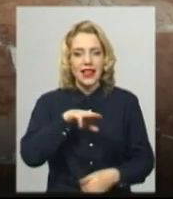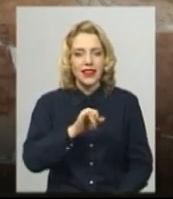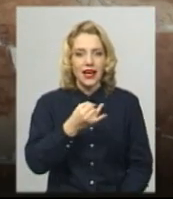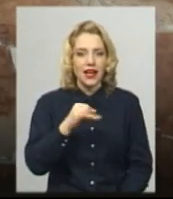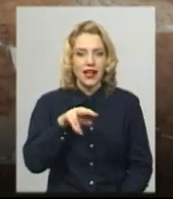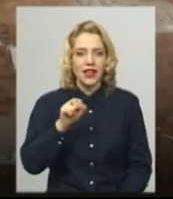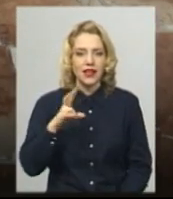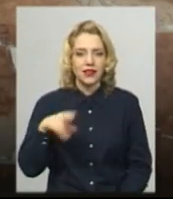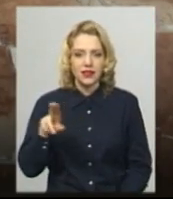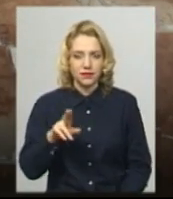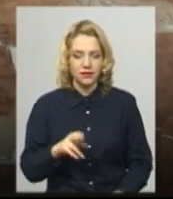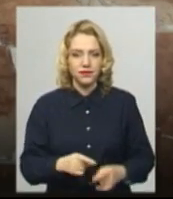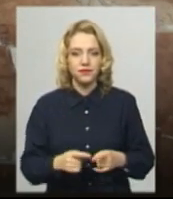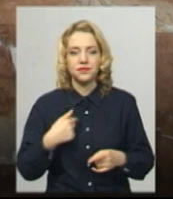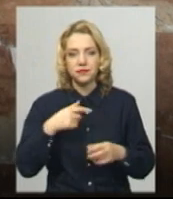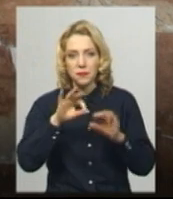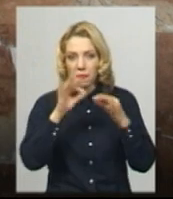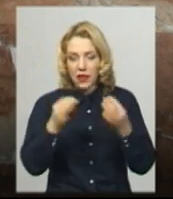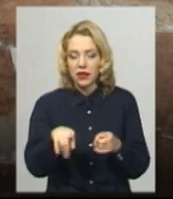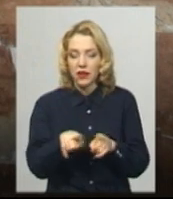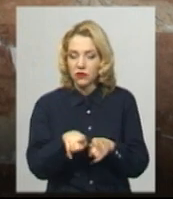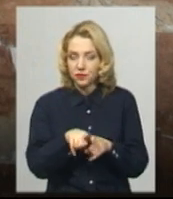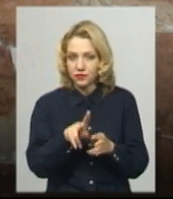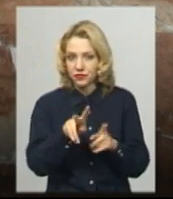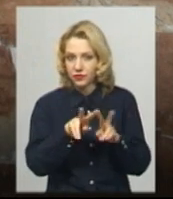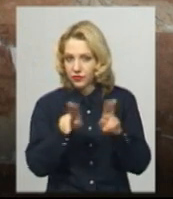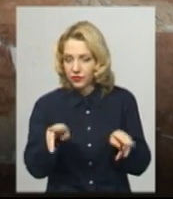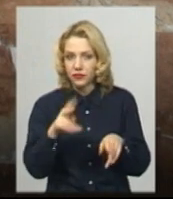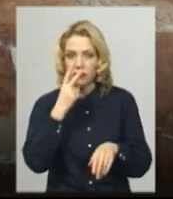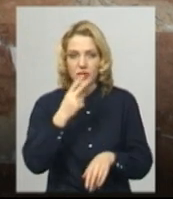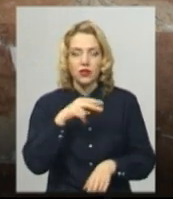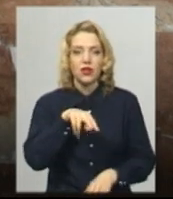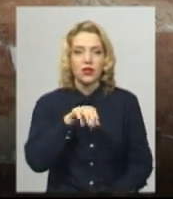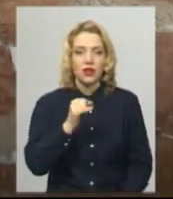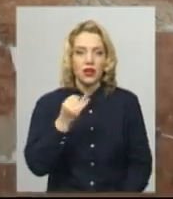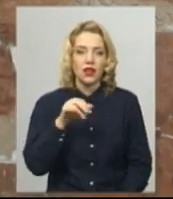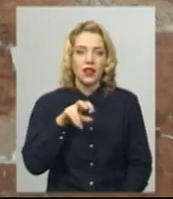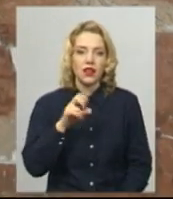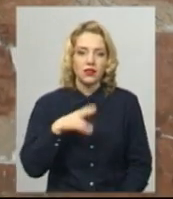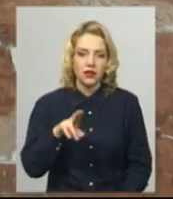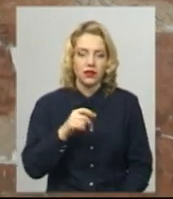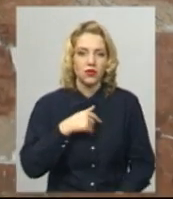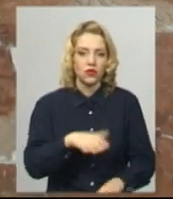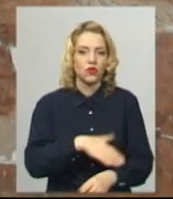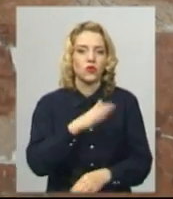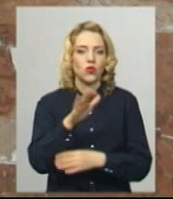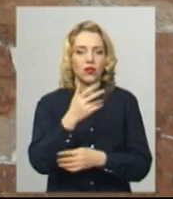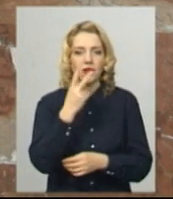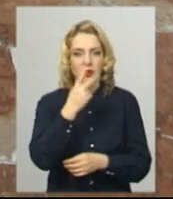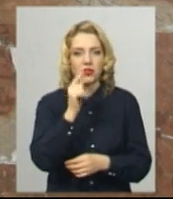подобного плану я бачила в Тайланді, також гуляла, побачила